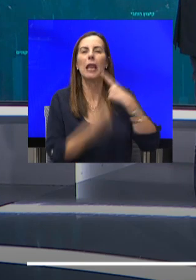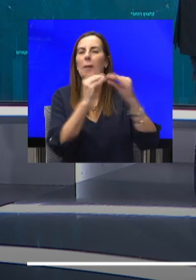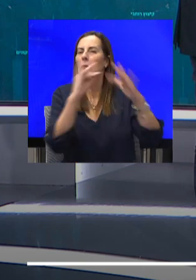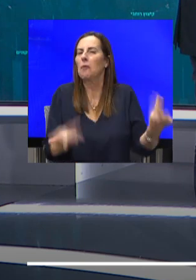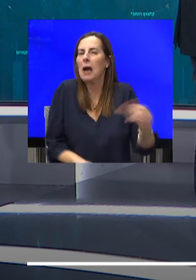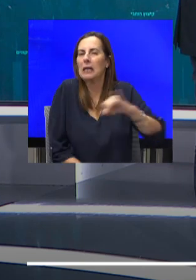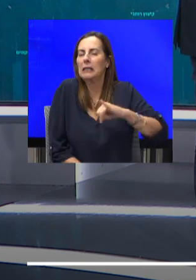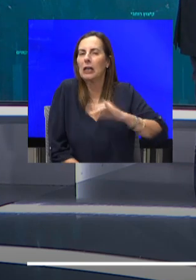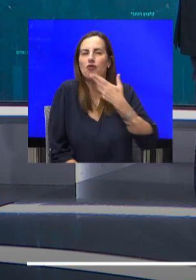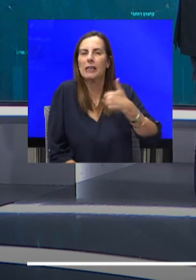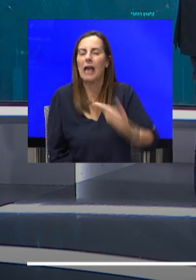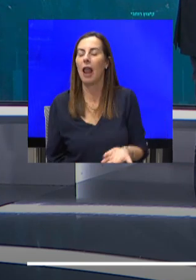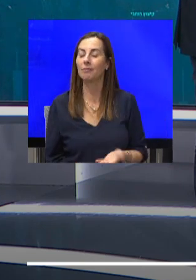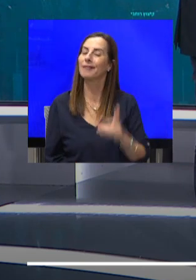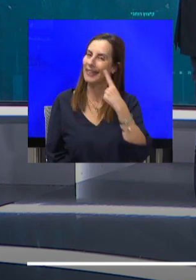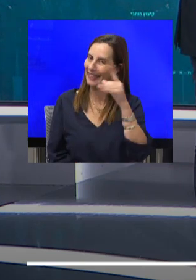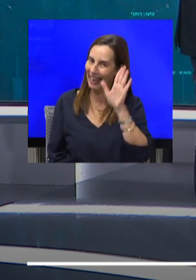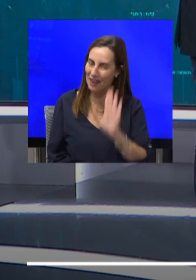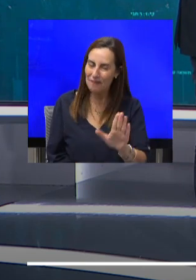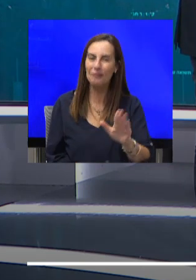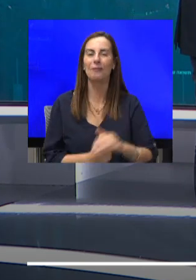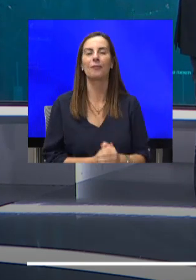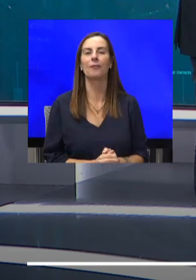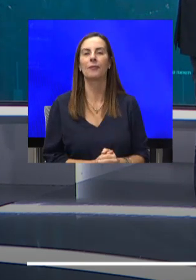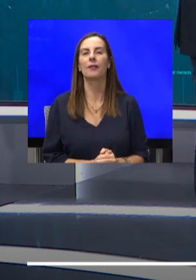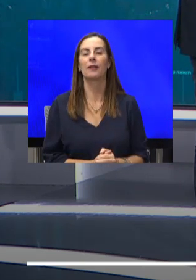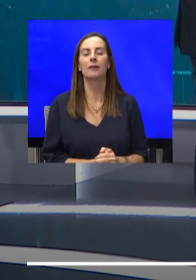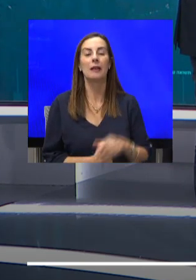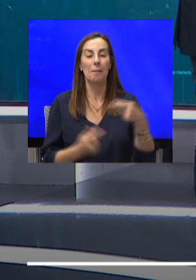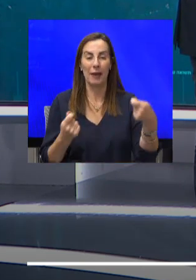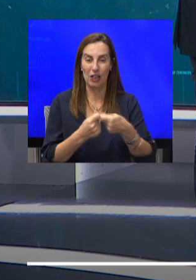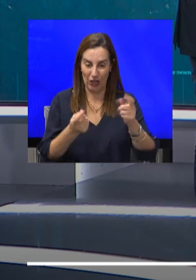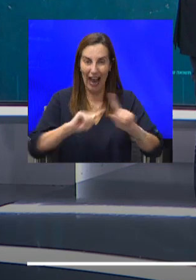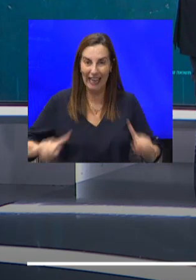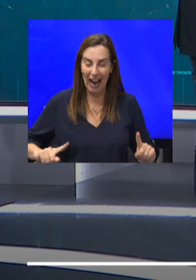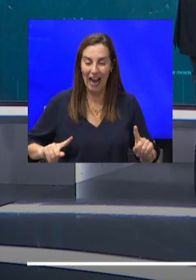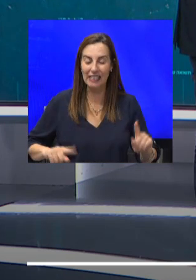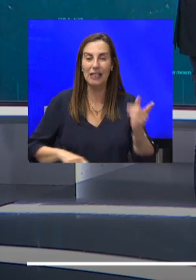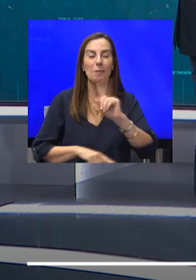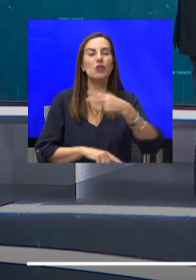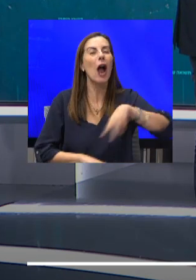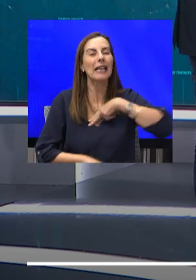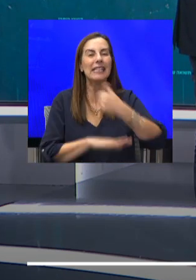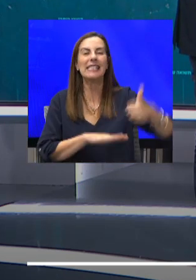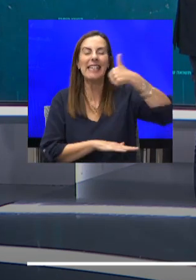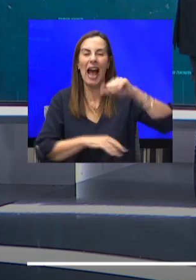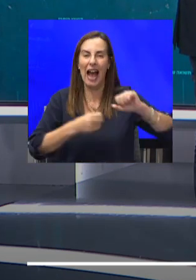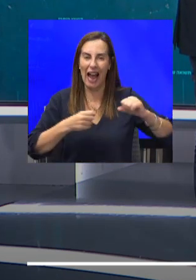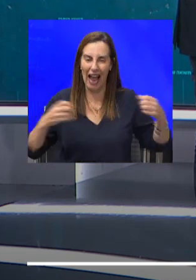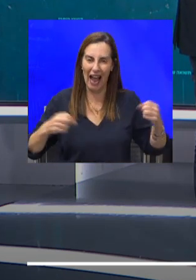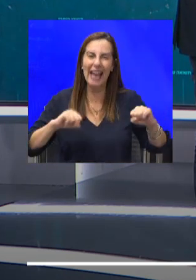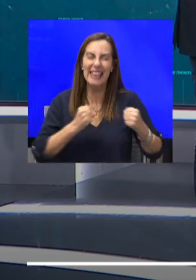כל כול, תראה, הנושא הזה מובל על ידי שר האנרגיה, יובל שטייניץ' שמינה אותי כראש המשלחת, מתוך באמת הבנה